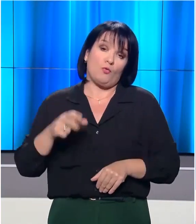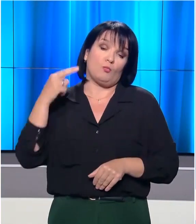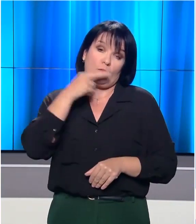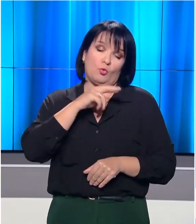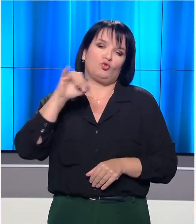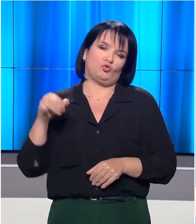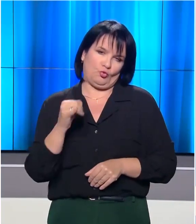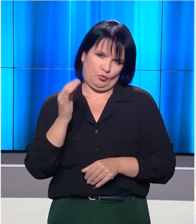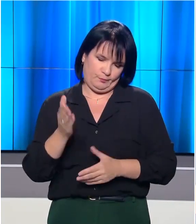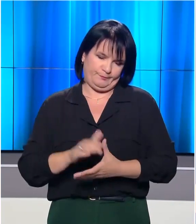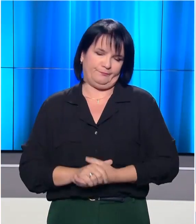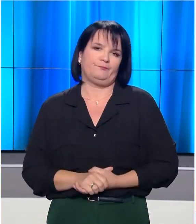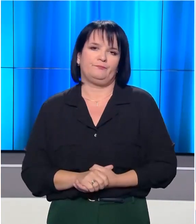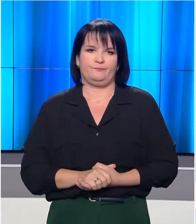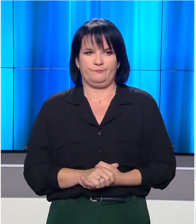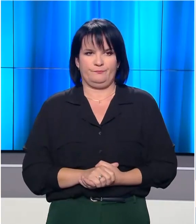Τζόνσον.